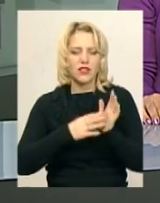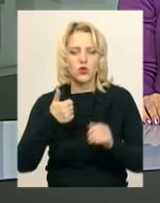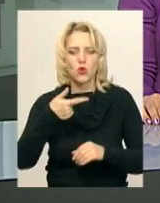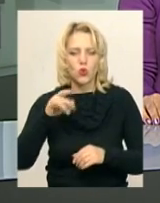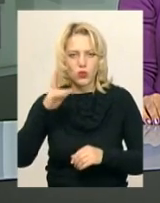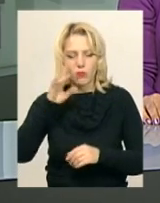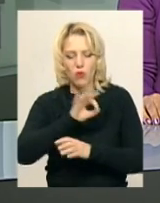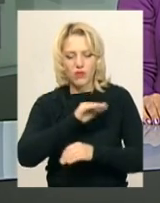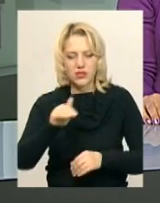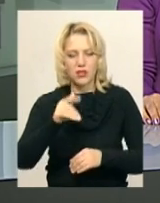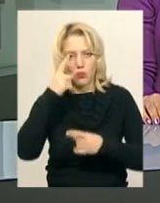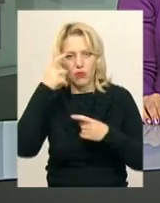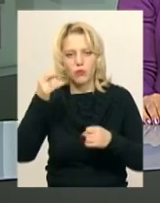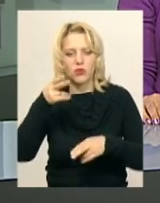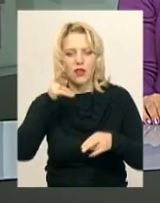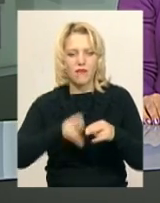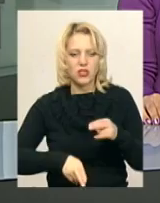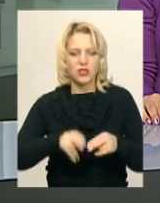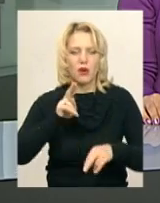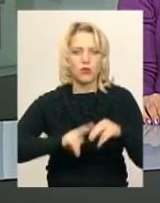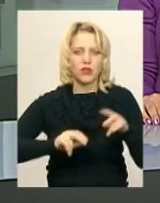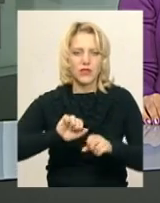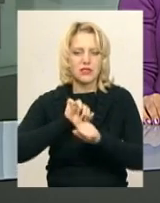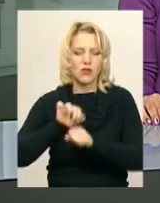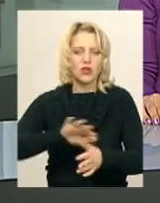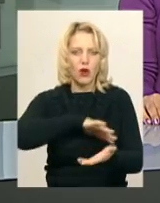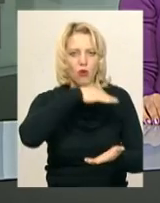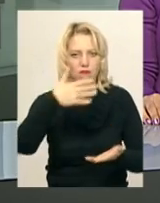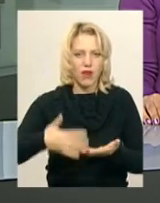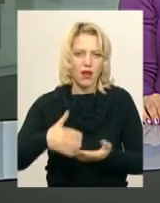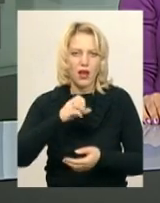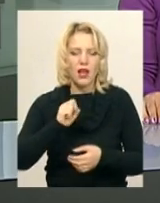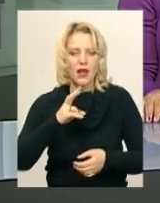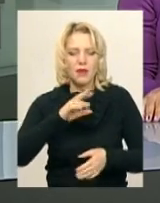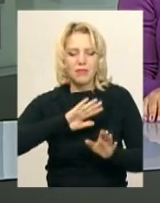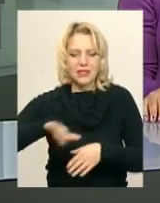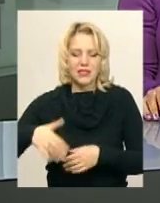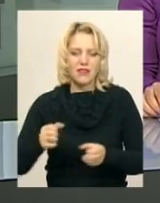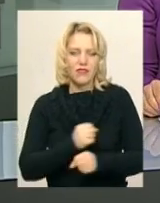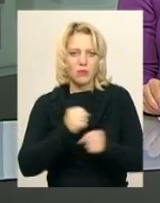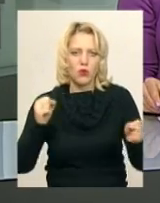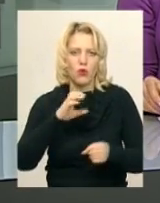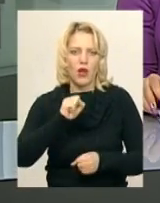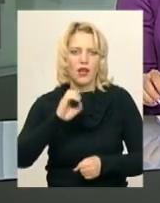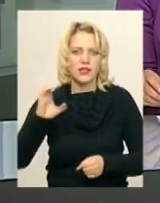повідомлено про завершення будівництва саркофага на зруйнованим у результаті вибуху 4-го енергоблоку ЧАЕС.